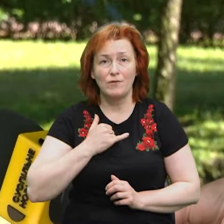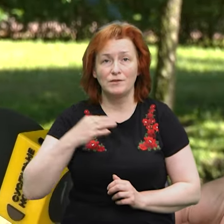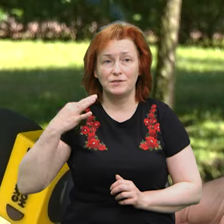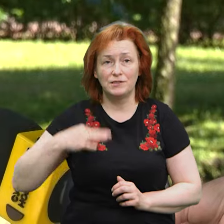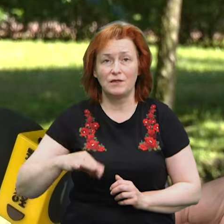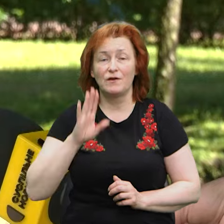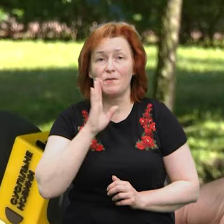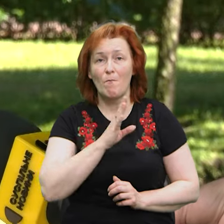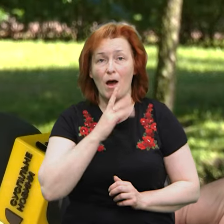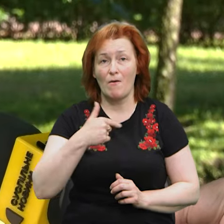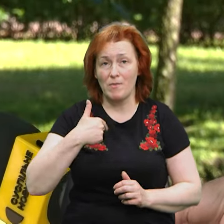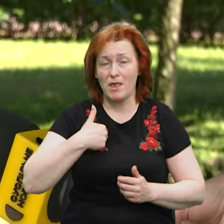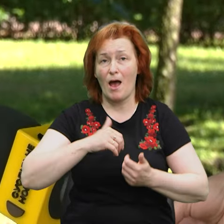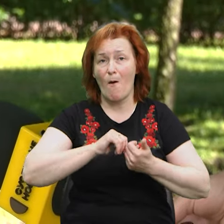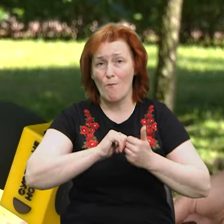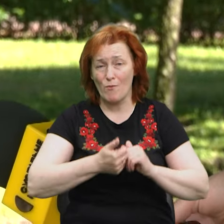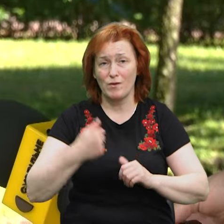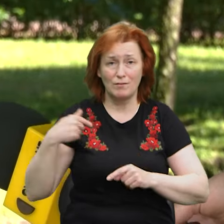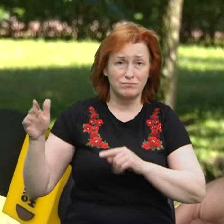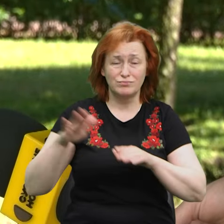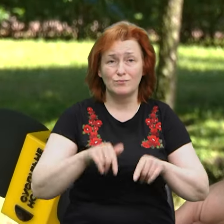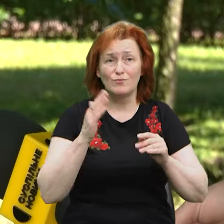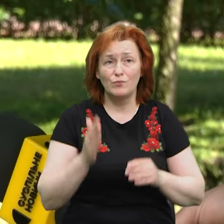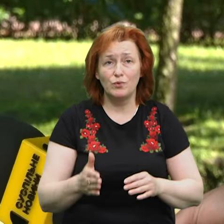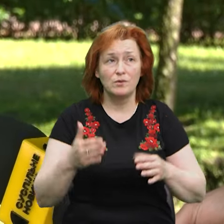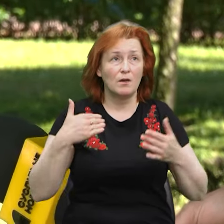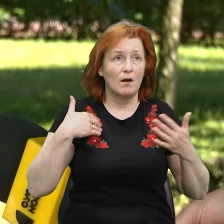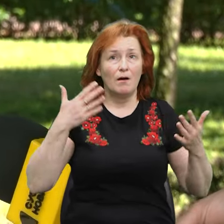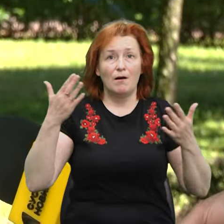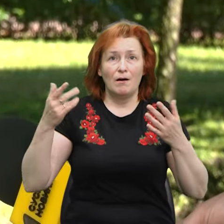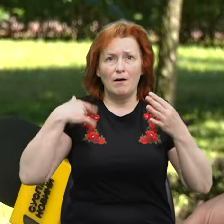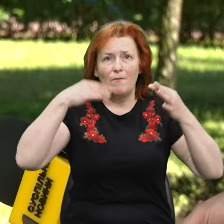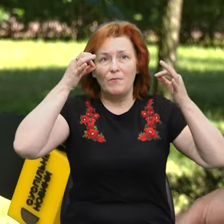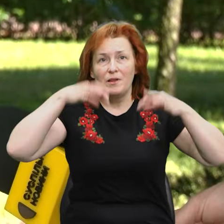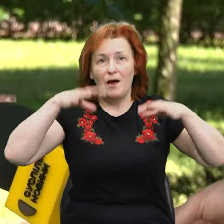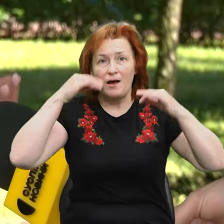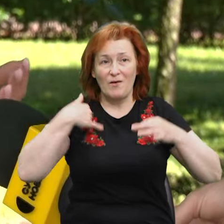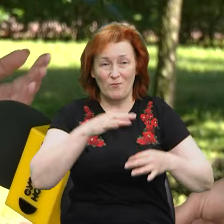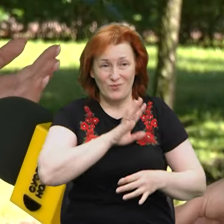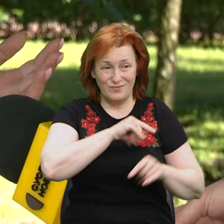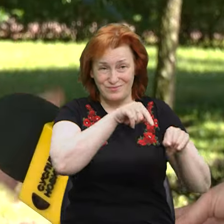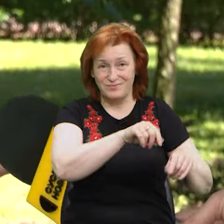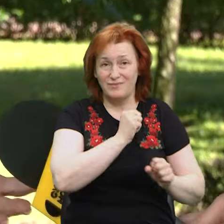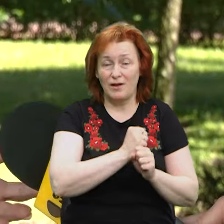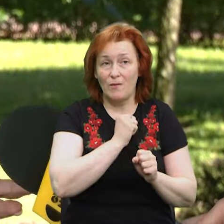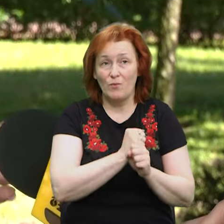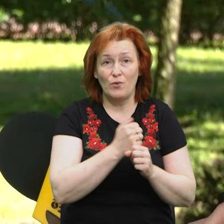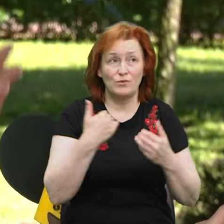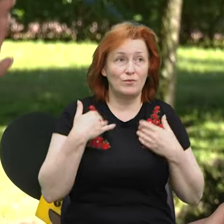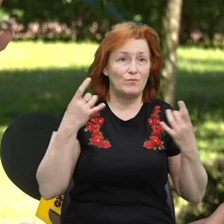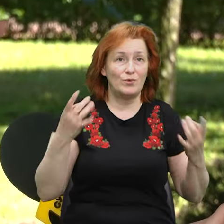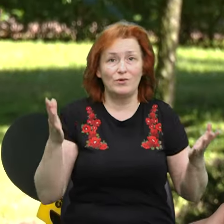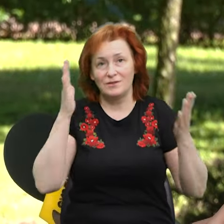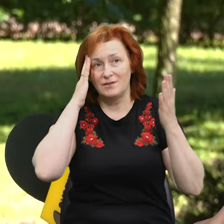плакала, кричала від радості. Я на той час була на роботі, а всі просто з розуму сходили